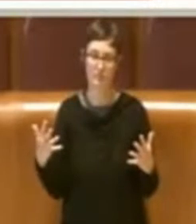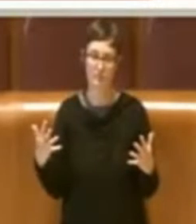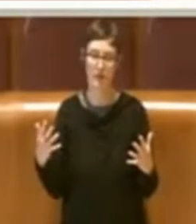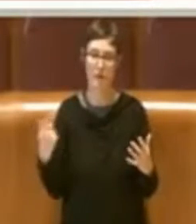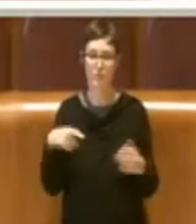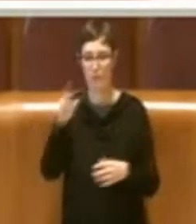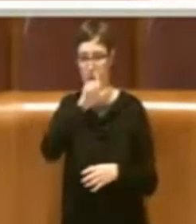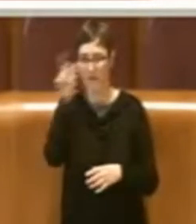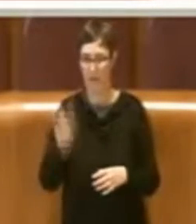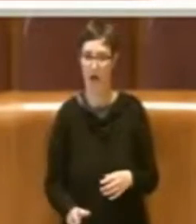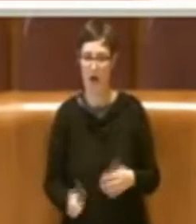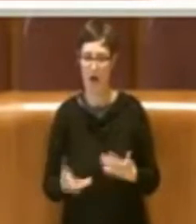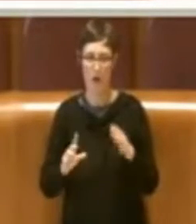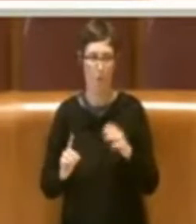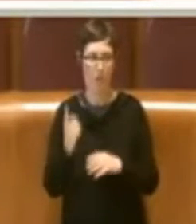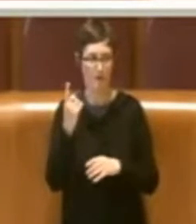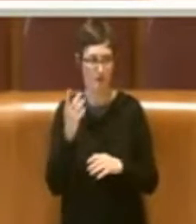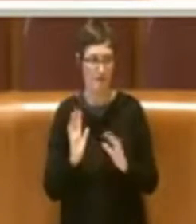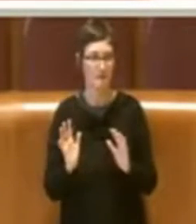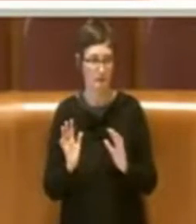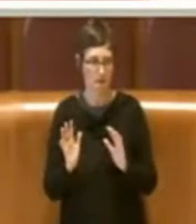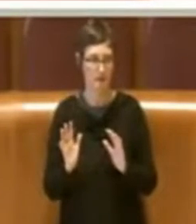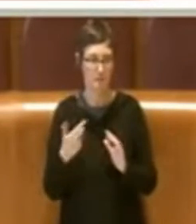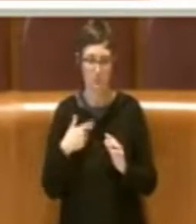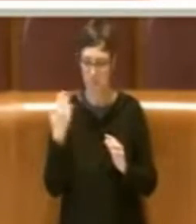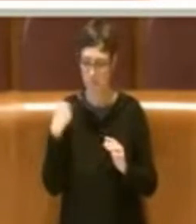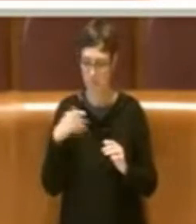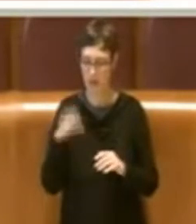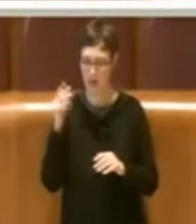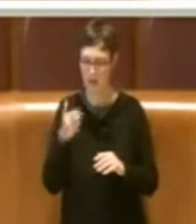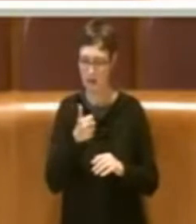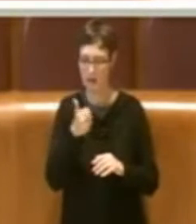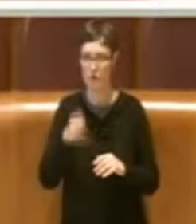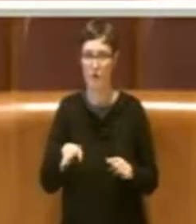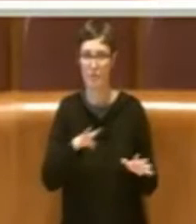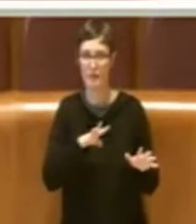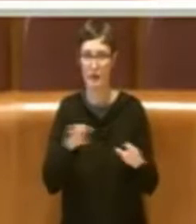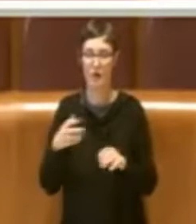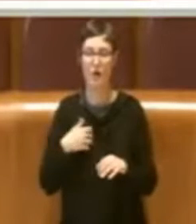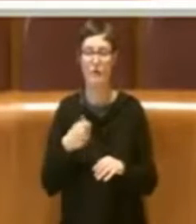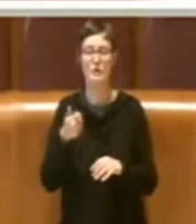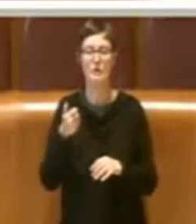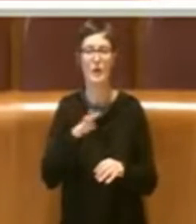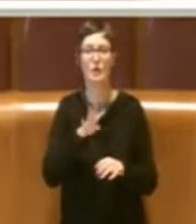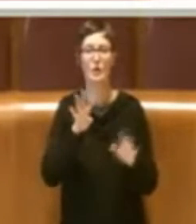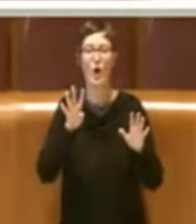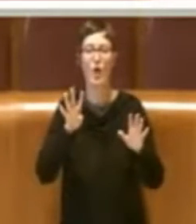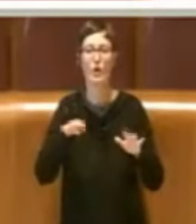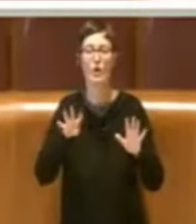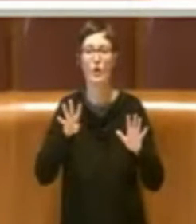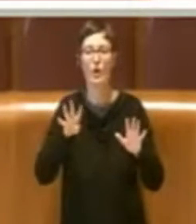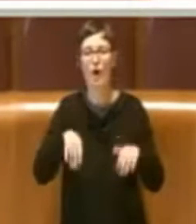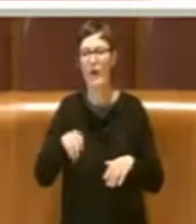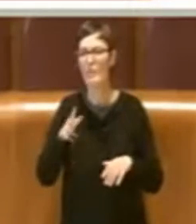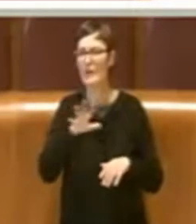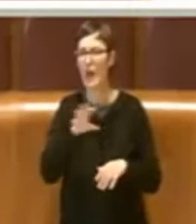Italia parliamo dei primi del novecento, di duemilacinquecento operai di cui la metà donne